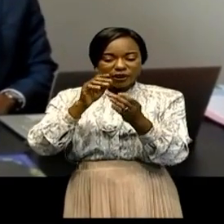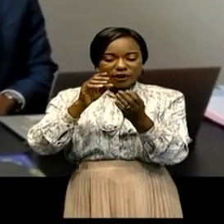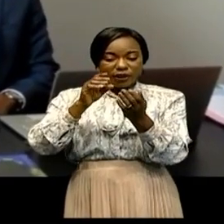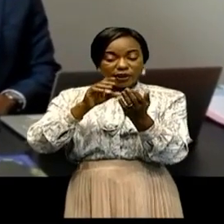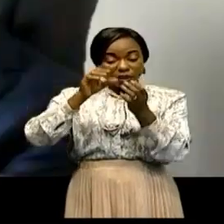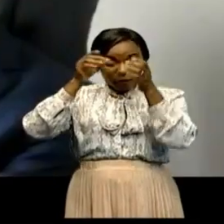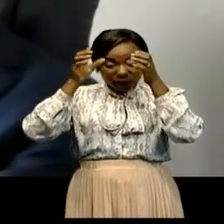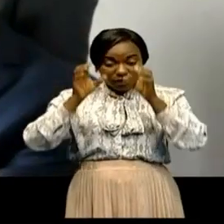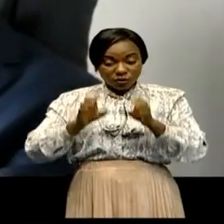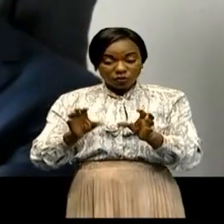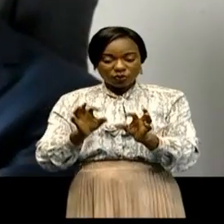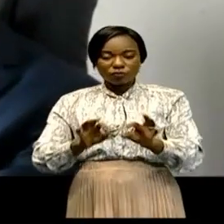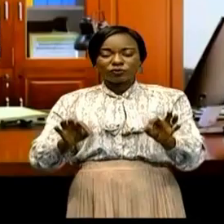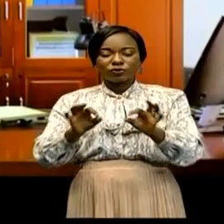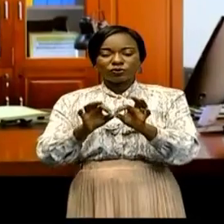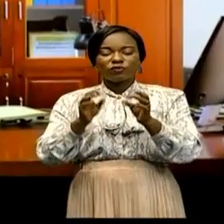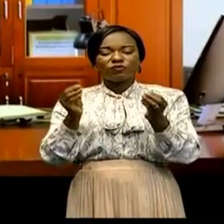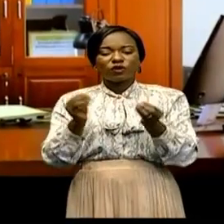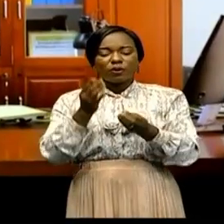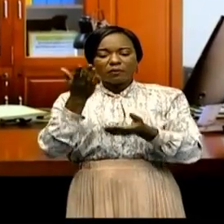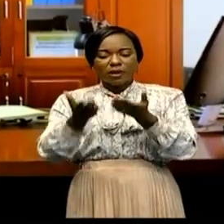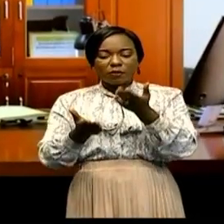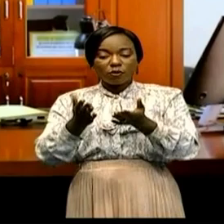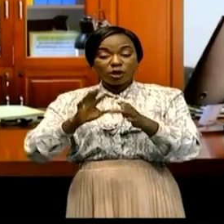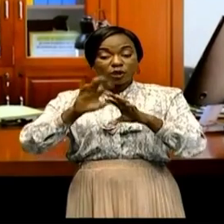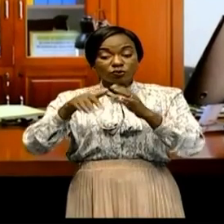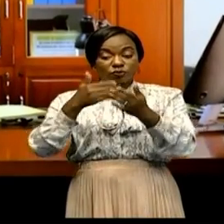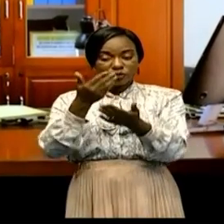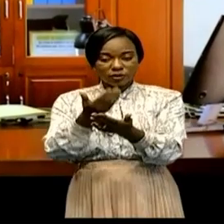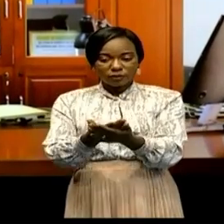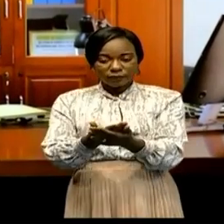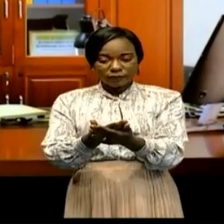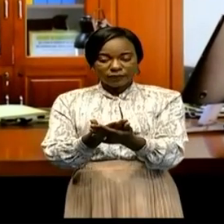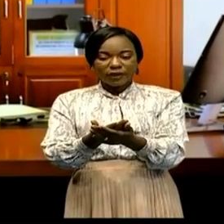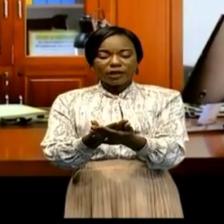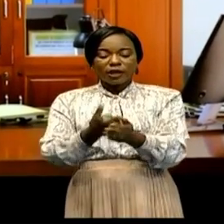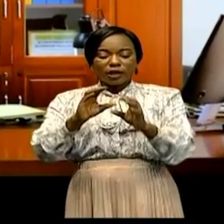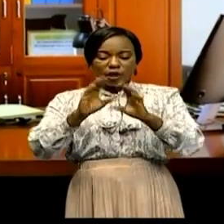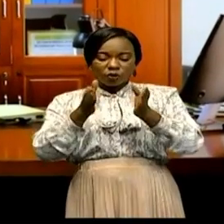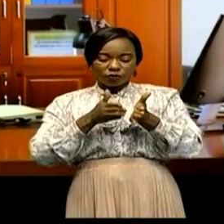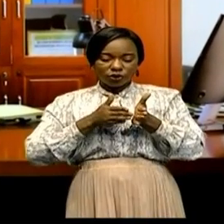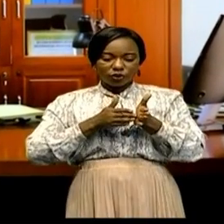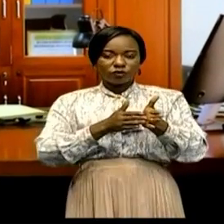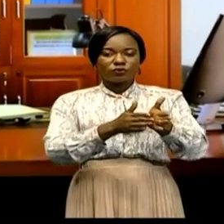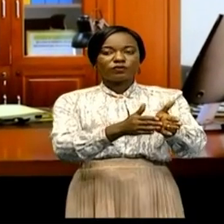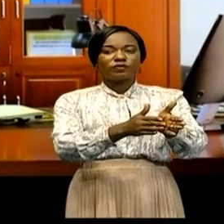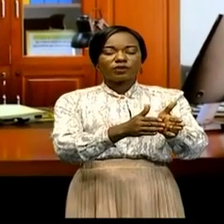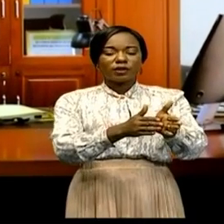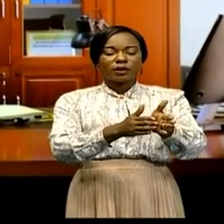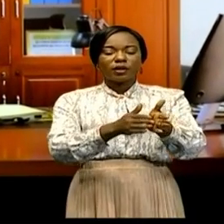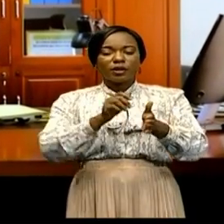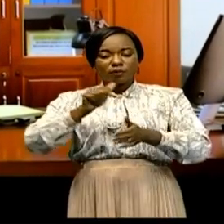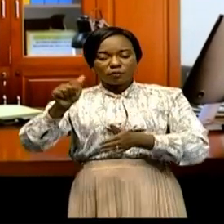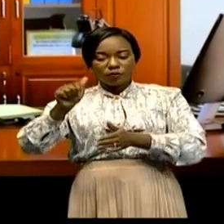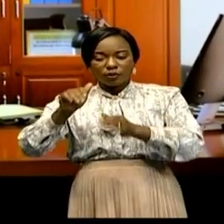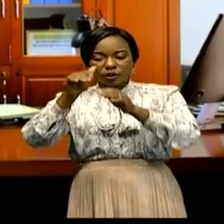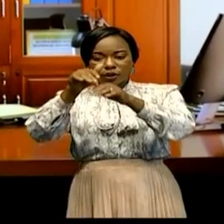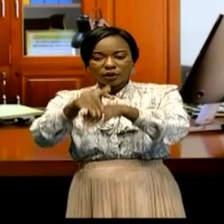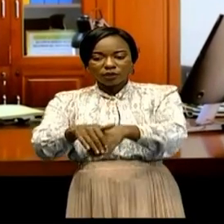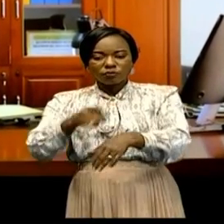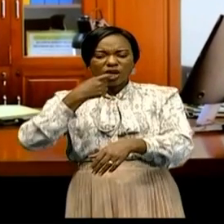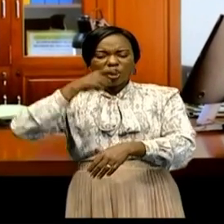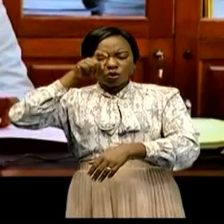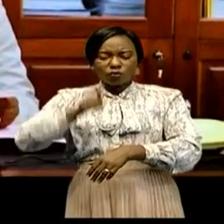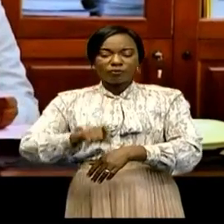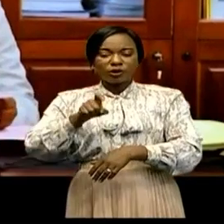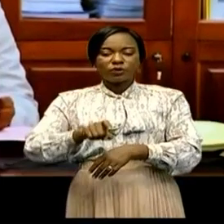Face à cette situation, le comité de suivi a obtenu dès l'engagement d'exécuter cette obligation